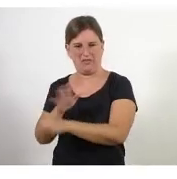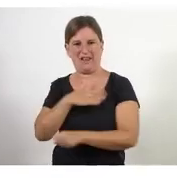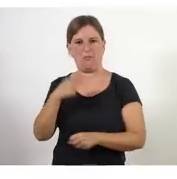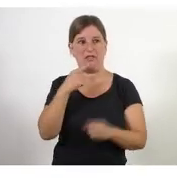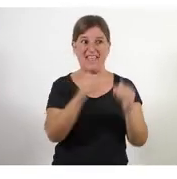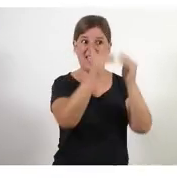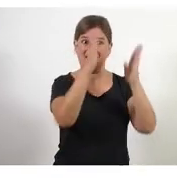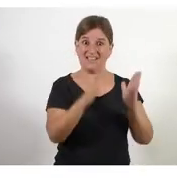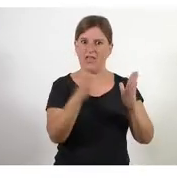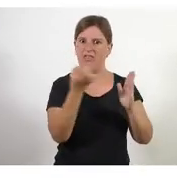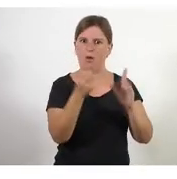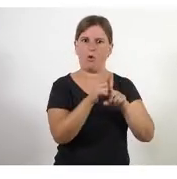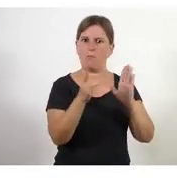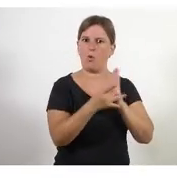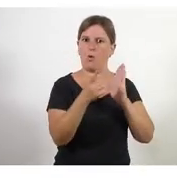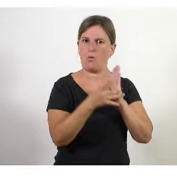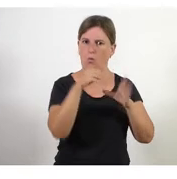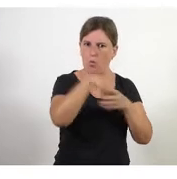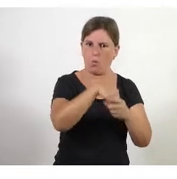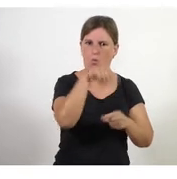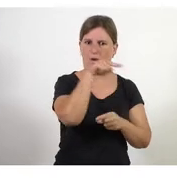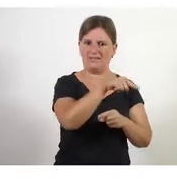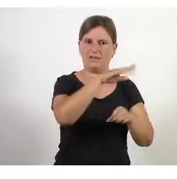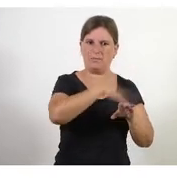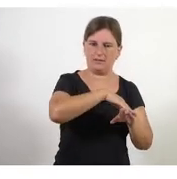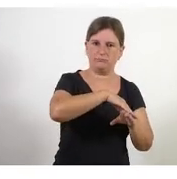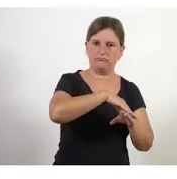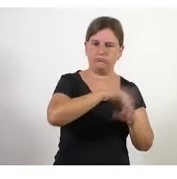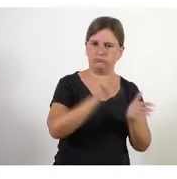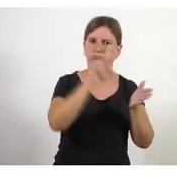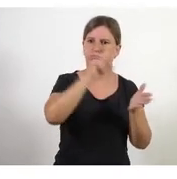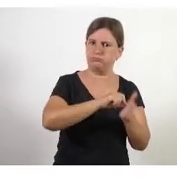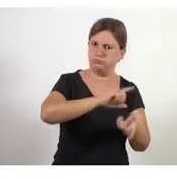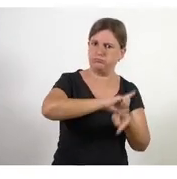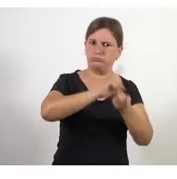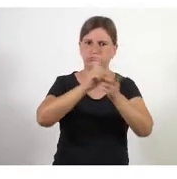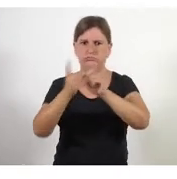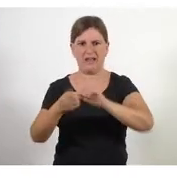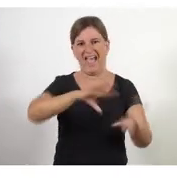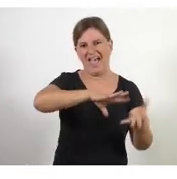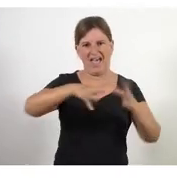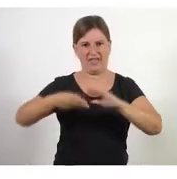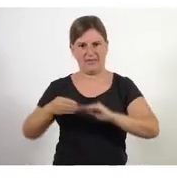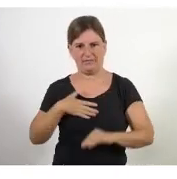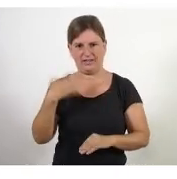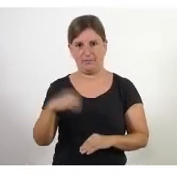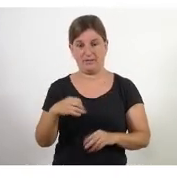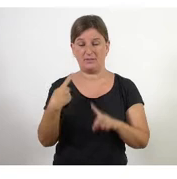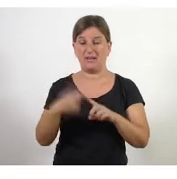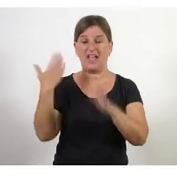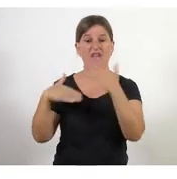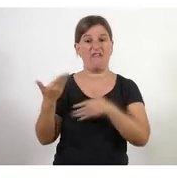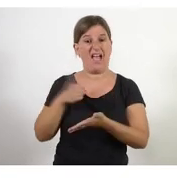tindre l'organització o que et convido que tingui perquè fa uns mesos hi havia altres qualitats més